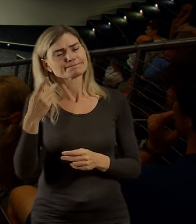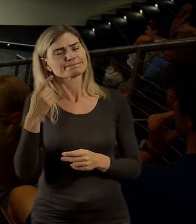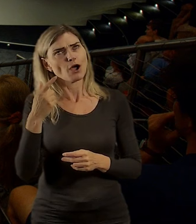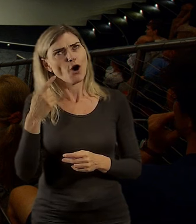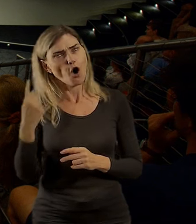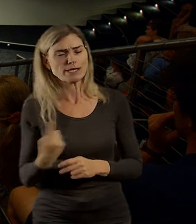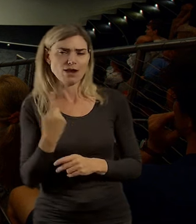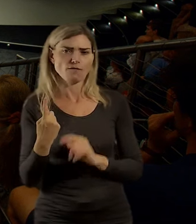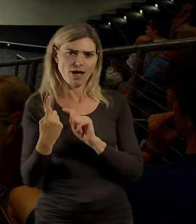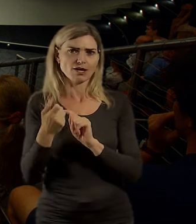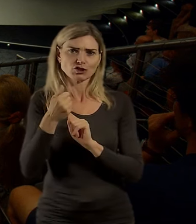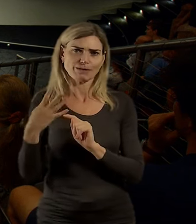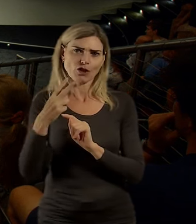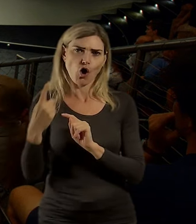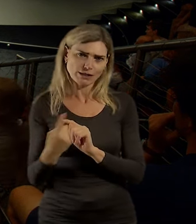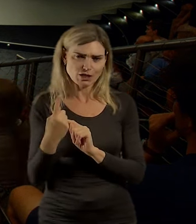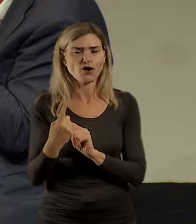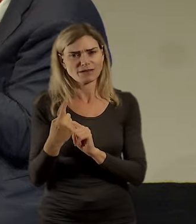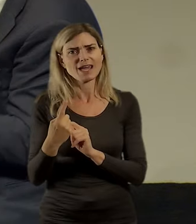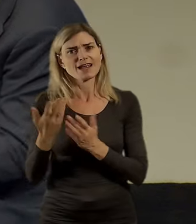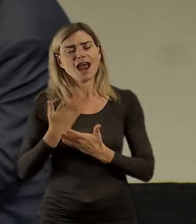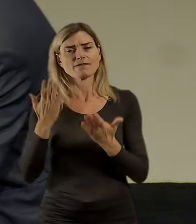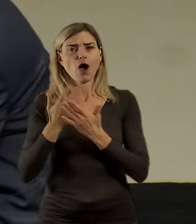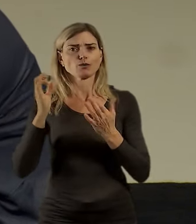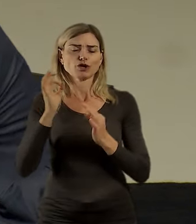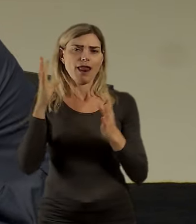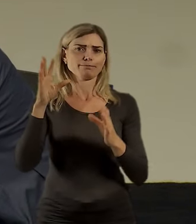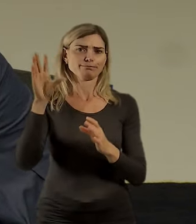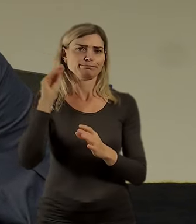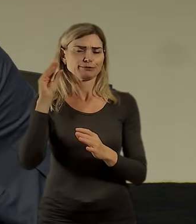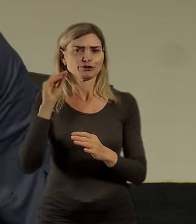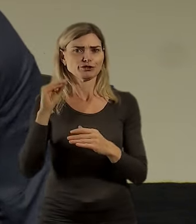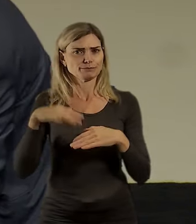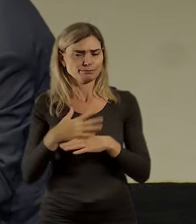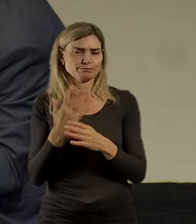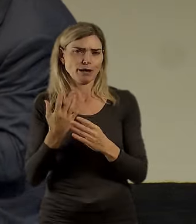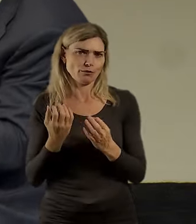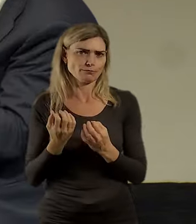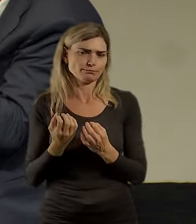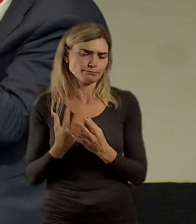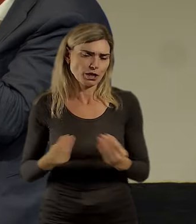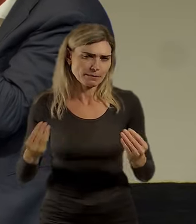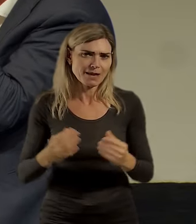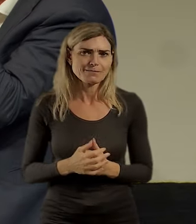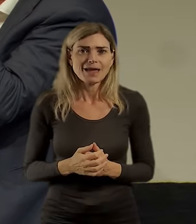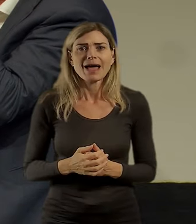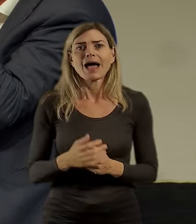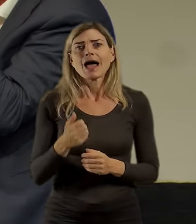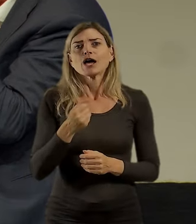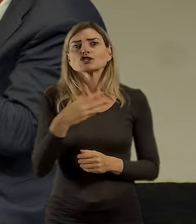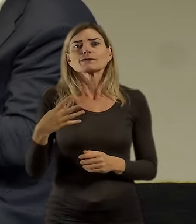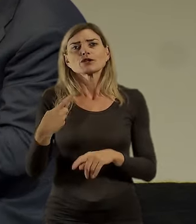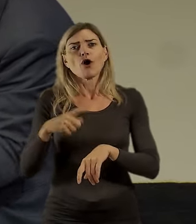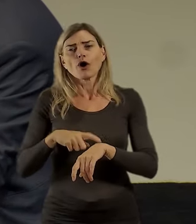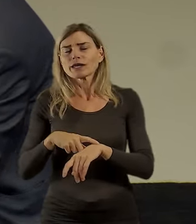čtvrťhodinové město. Tak to, můžeme, neptejte se, co může udělat čtvrťhodinové město